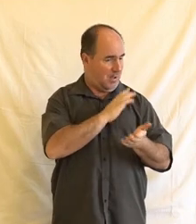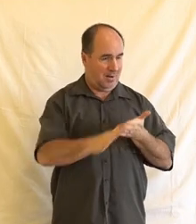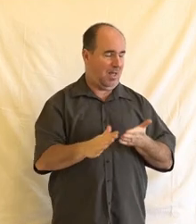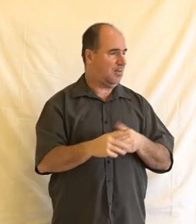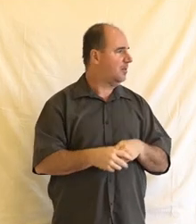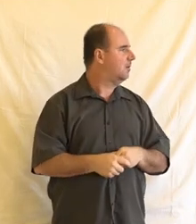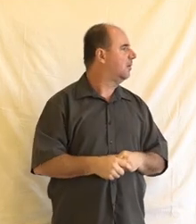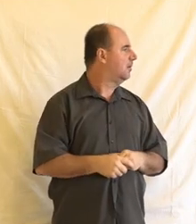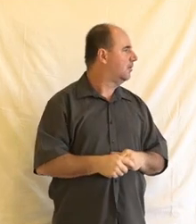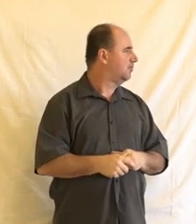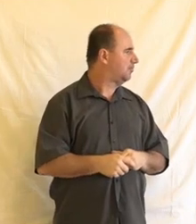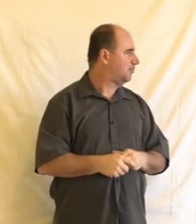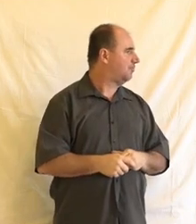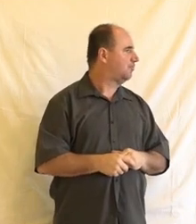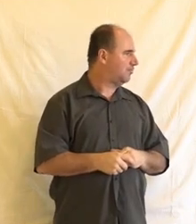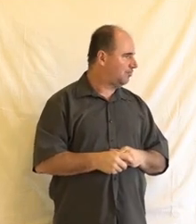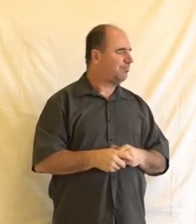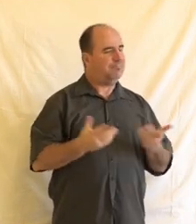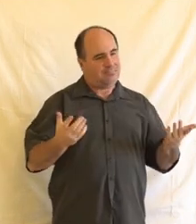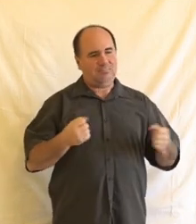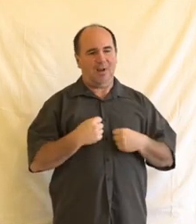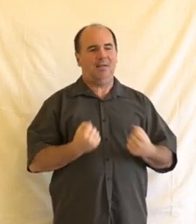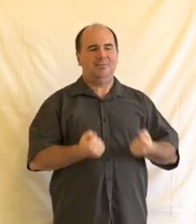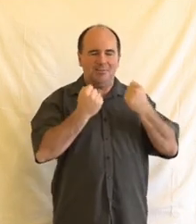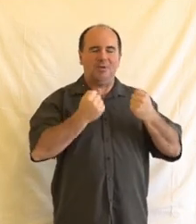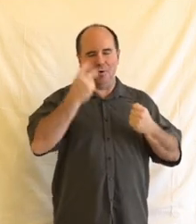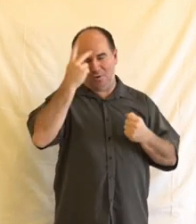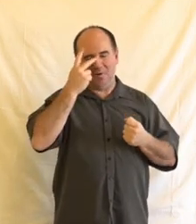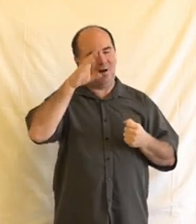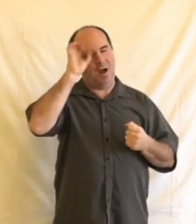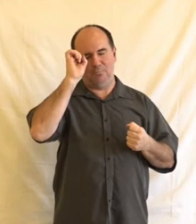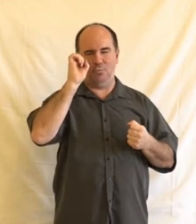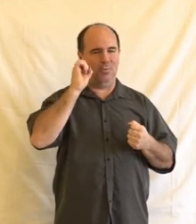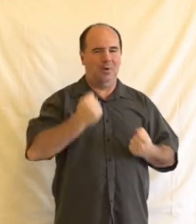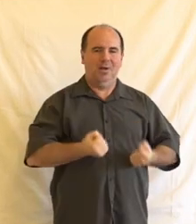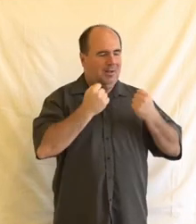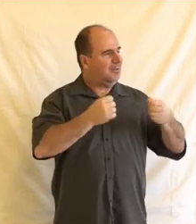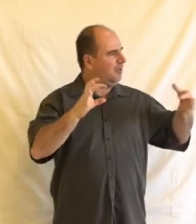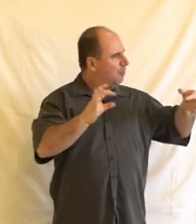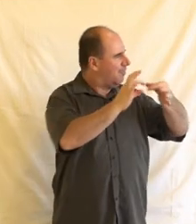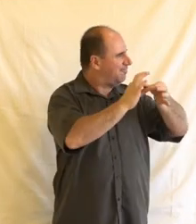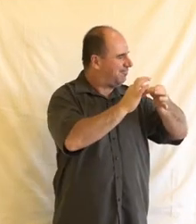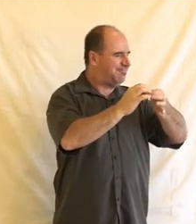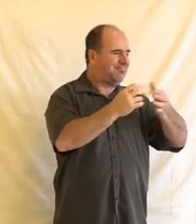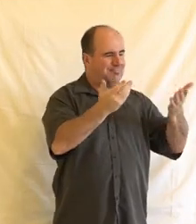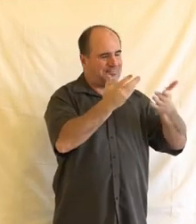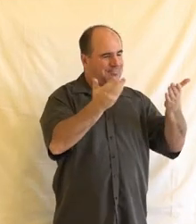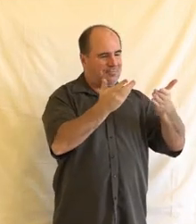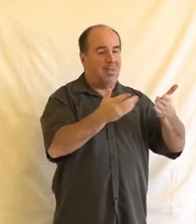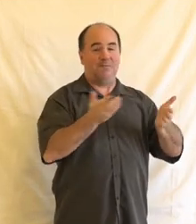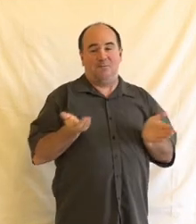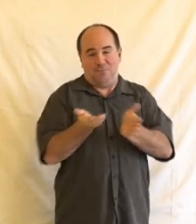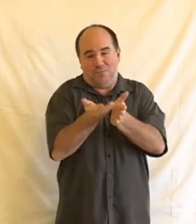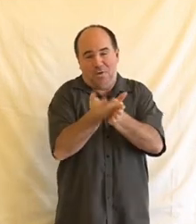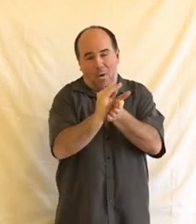je poměrně obtížná, dost těžko se to odlaďuje, aby to fungovalo tak, jak má, ale ten záměr zatím skutečně je všem, že ten chatbot